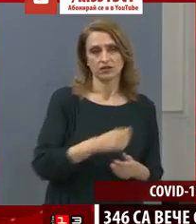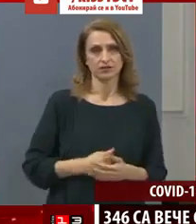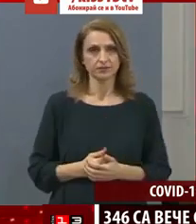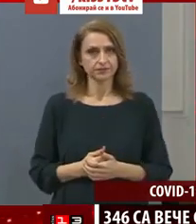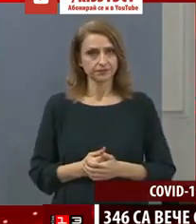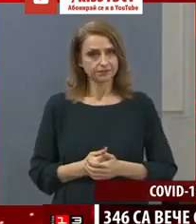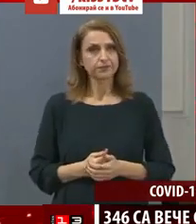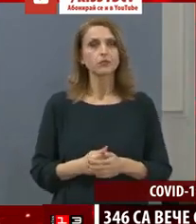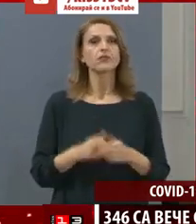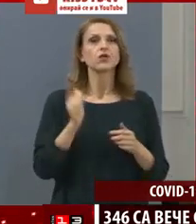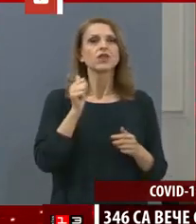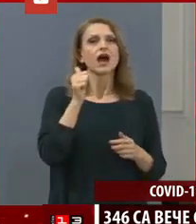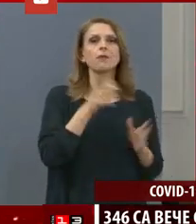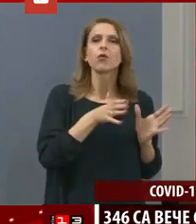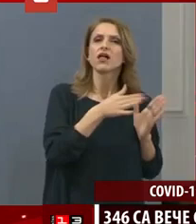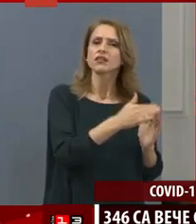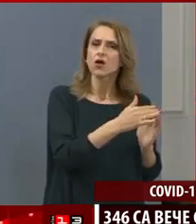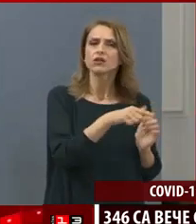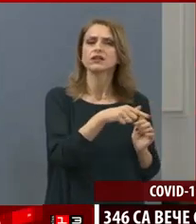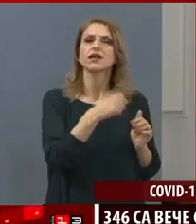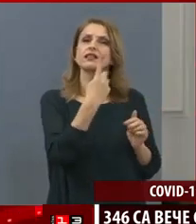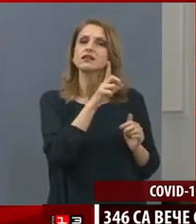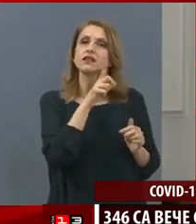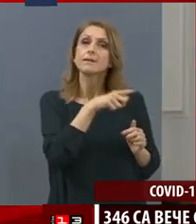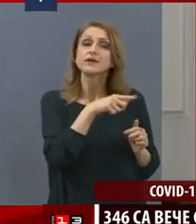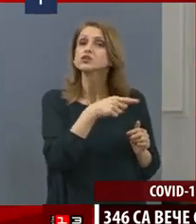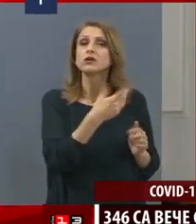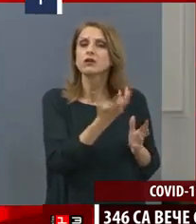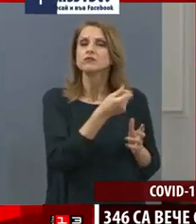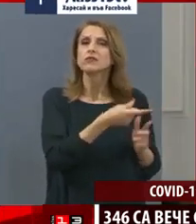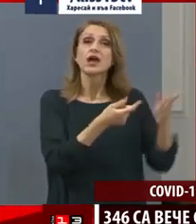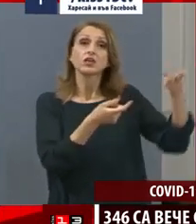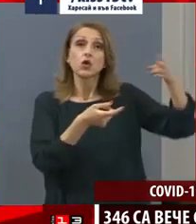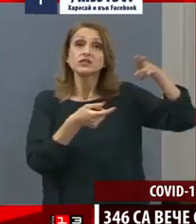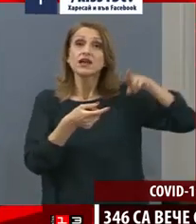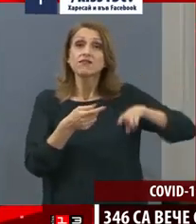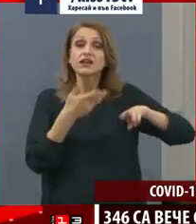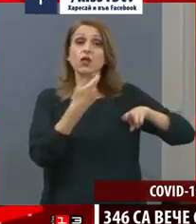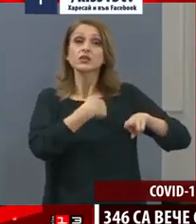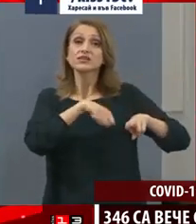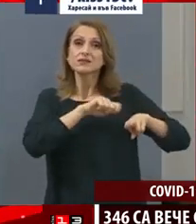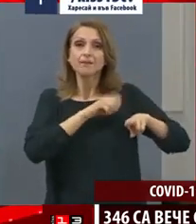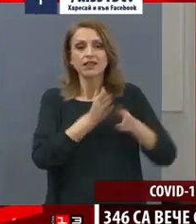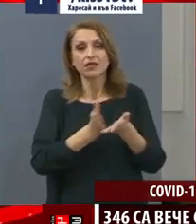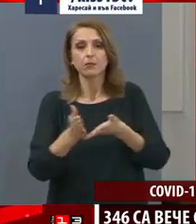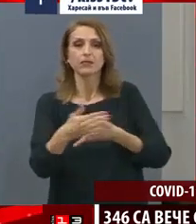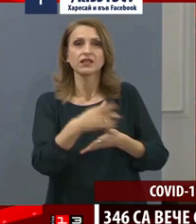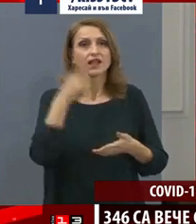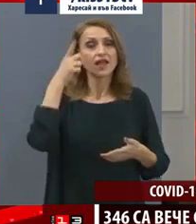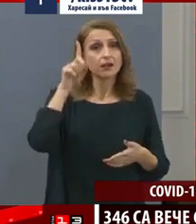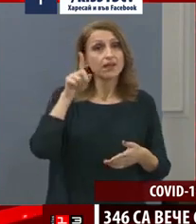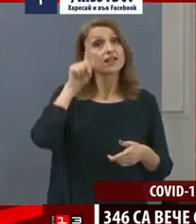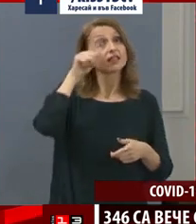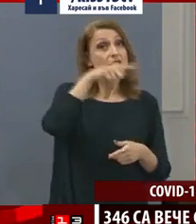От амбулаторните единия мъж е завърнал от Испания през Германия, като в Германия е дал